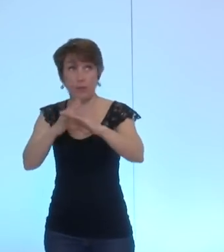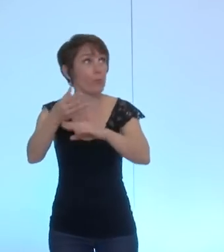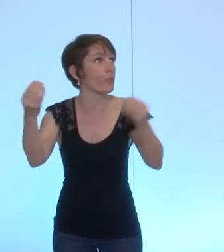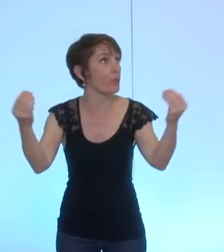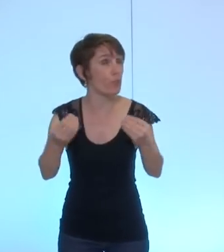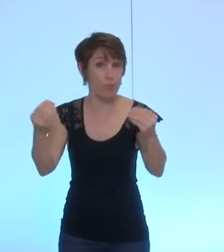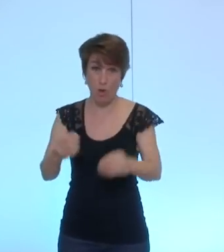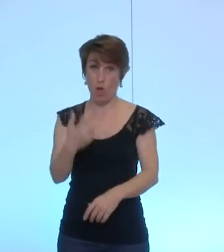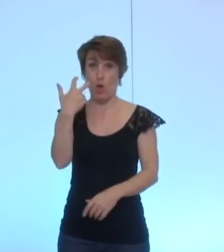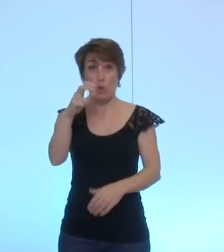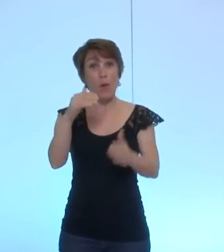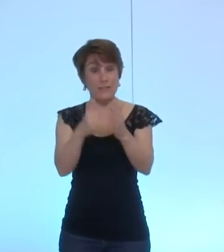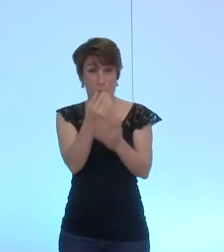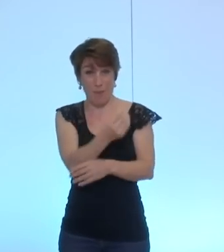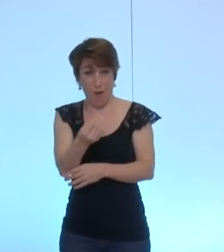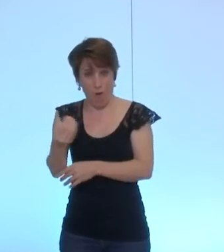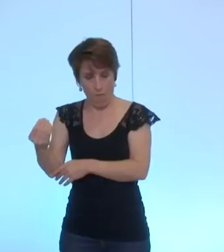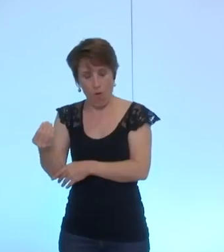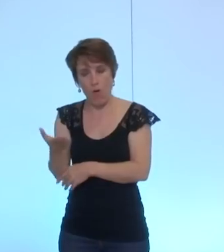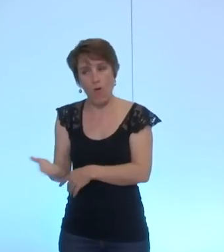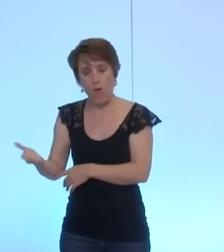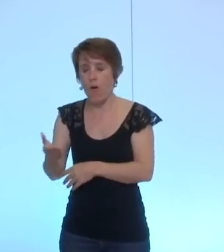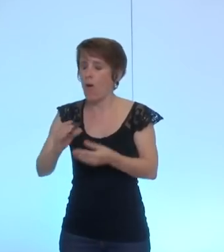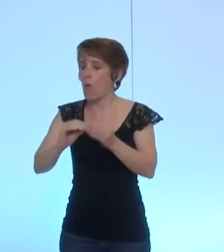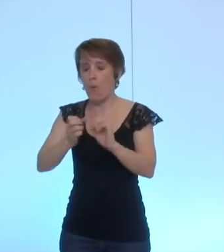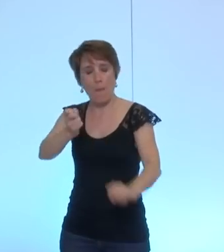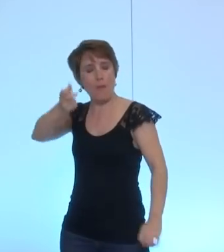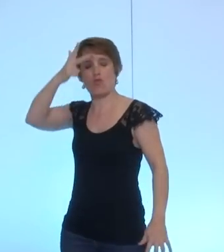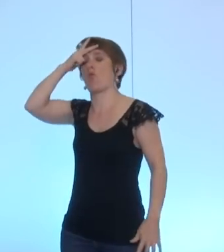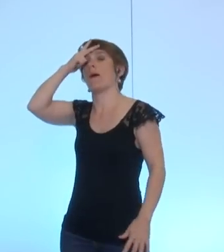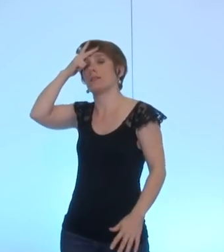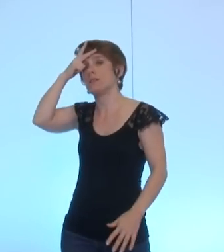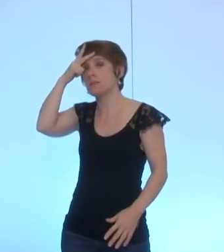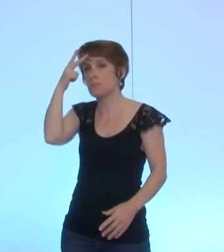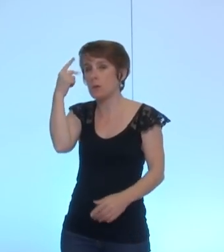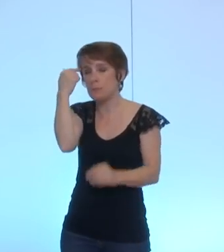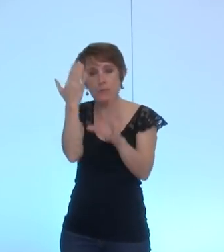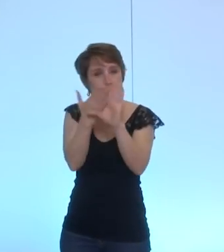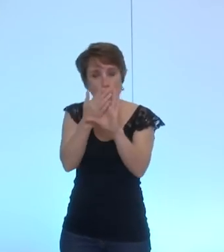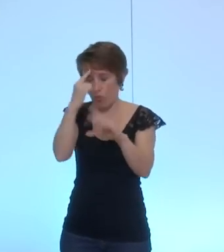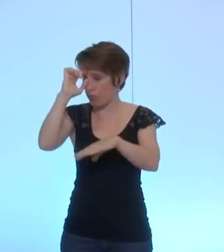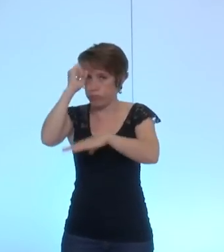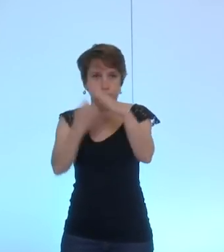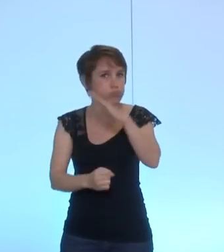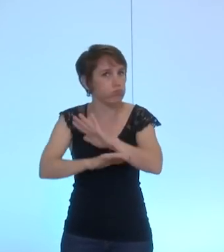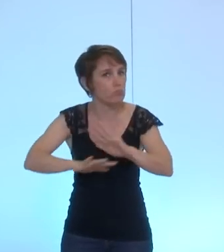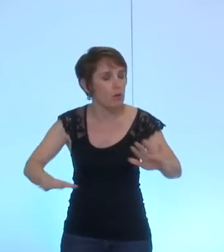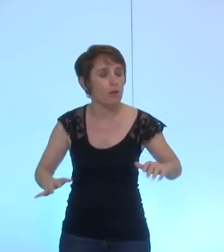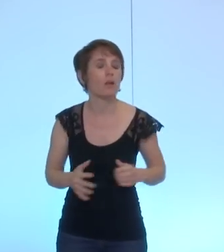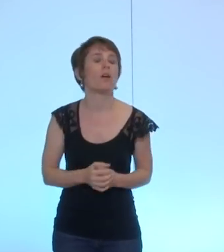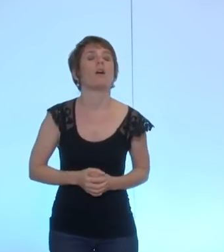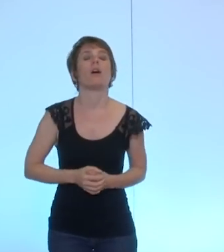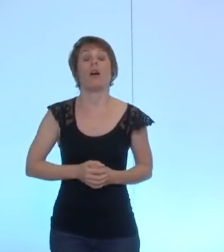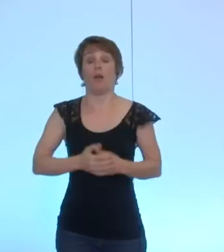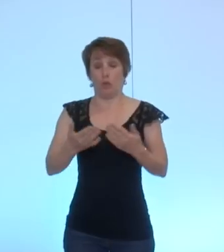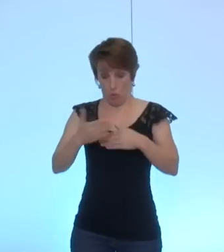au niveau de la population de Gaza souffrent de troubles de traumatismes psychiques donc nous continuerons par la suite à